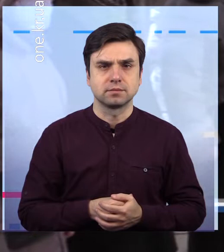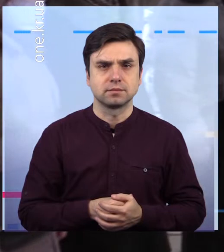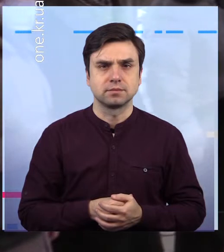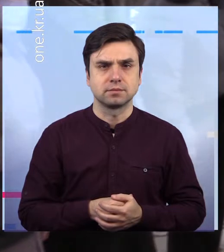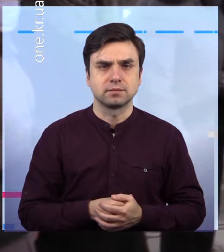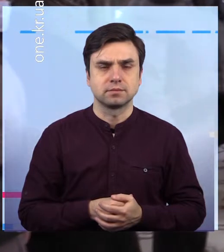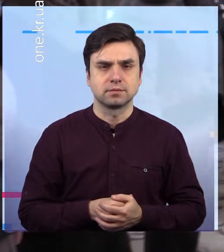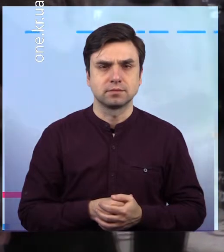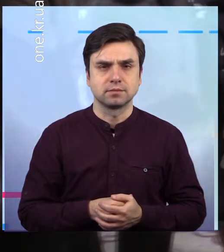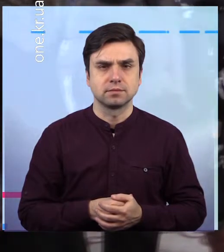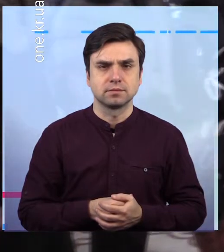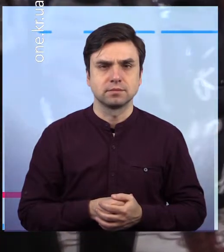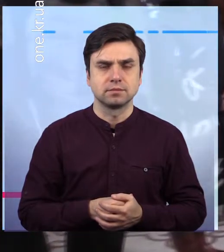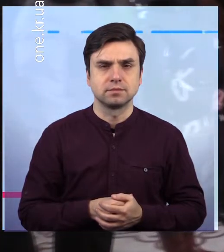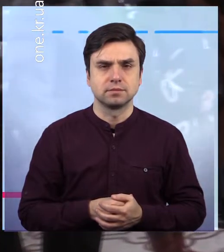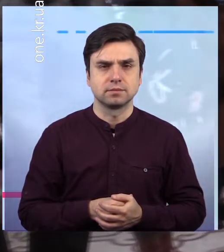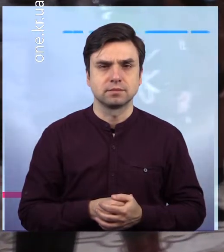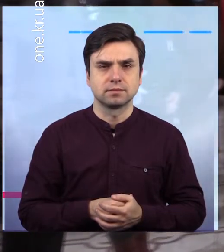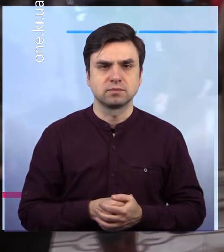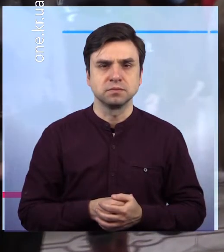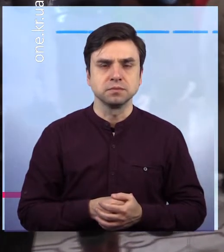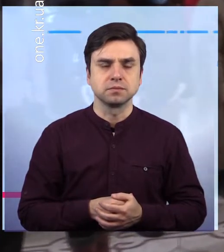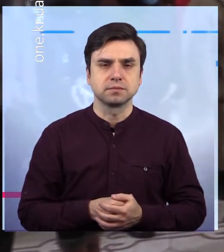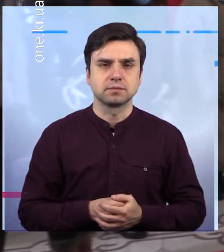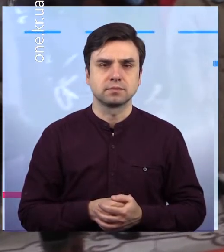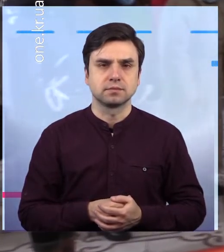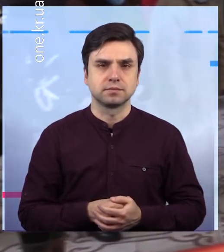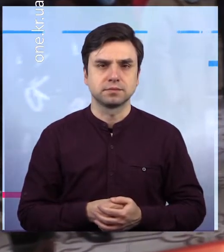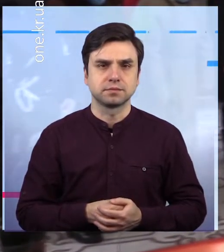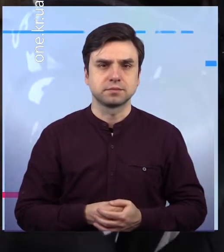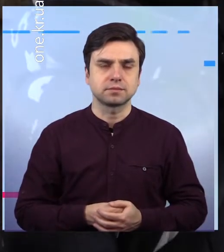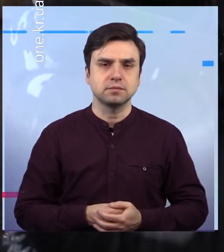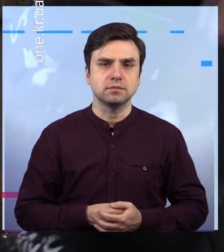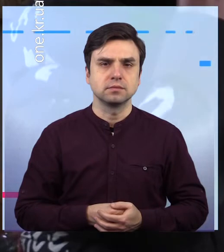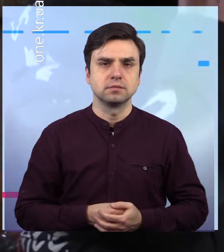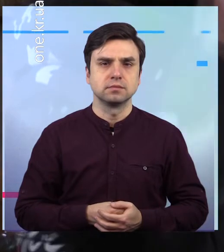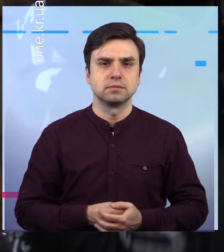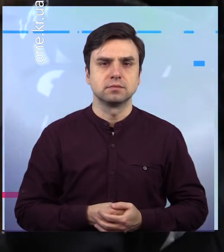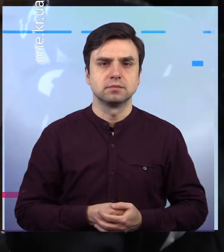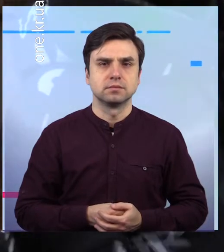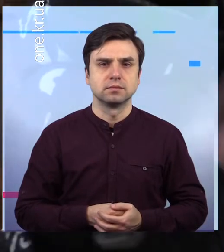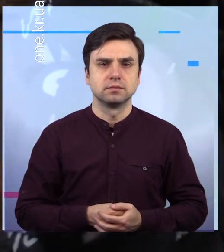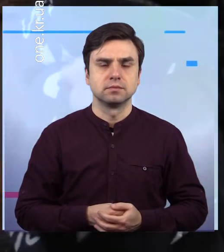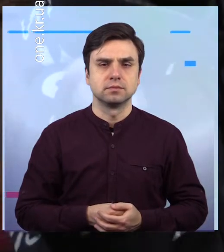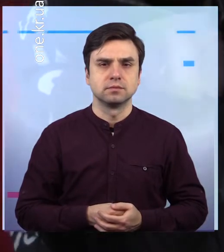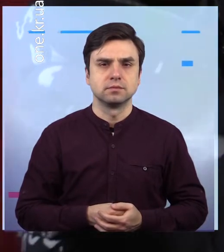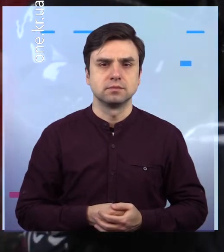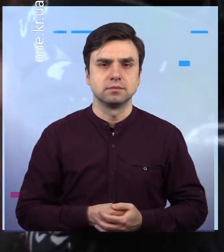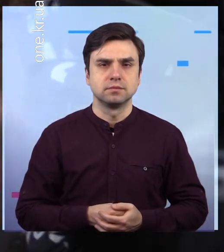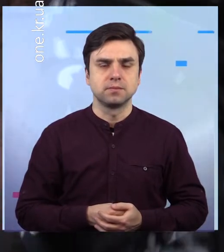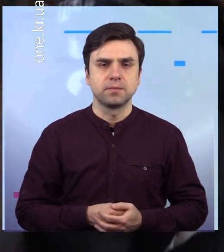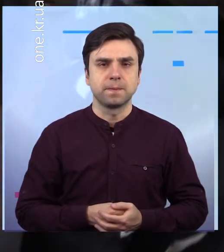військ, рідні та близькі воїнів зібрались на традиційну панахиду в храмі в парку Ювілейному. Серед них і Ганна Васильівна. Її син